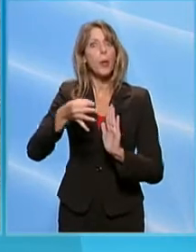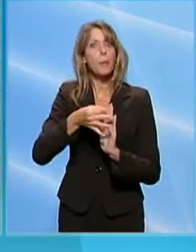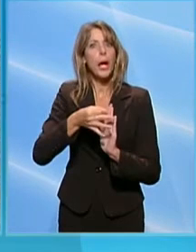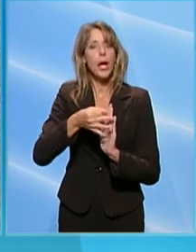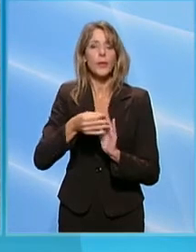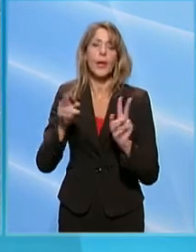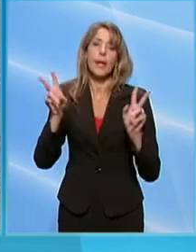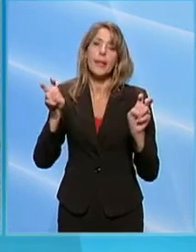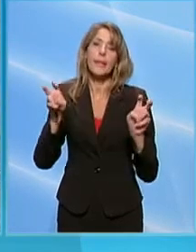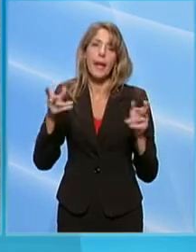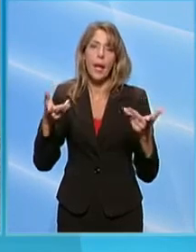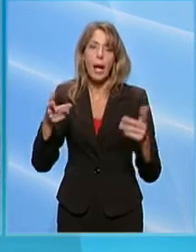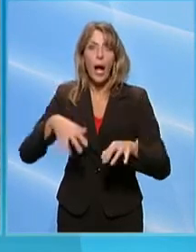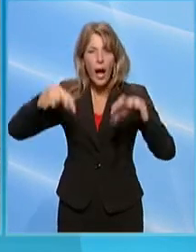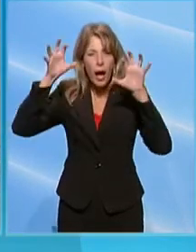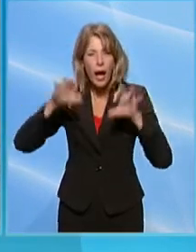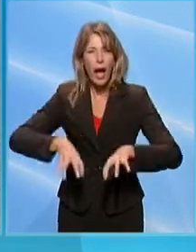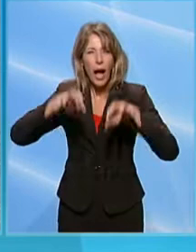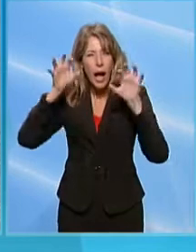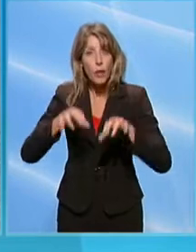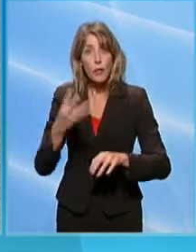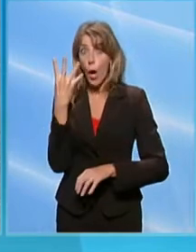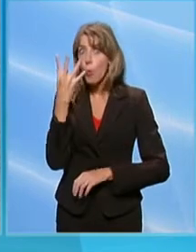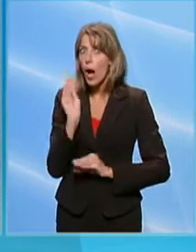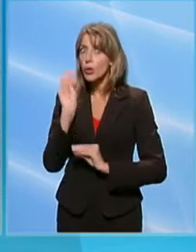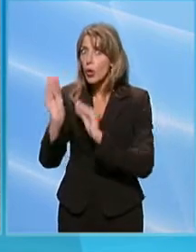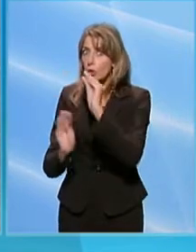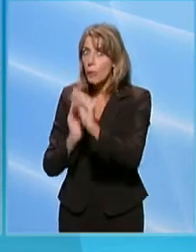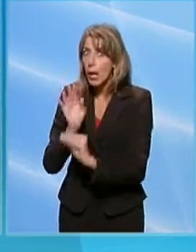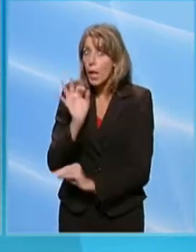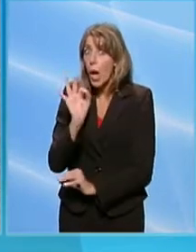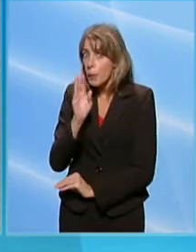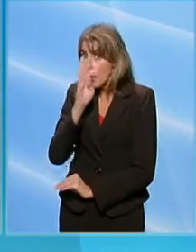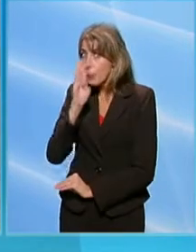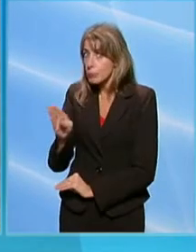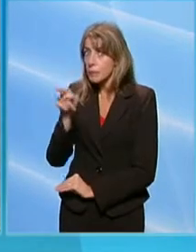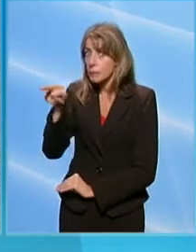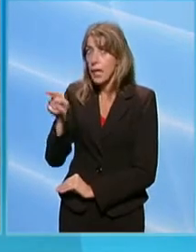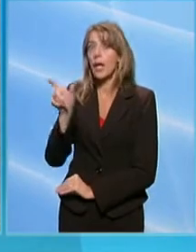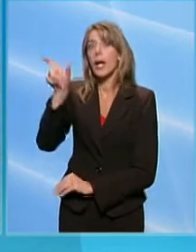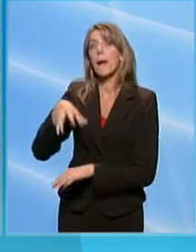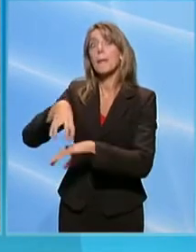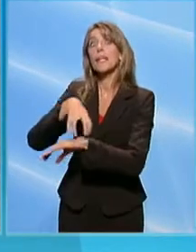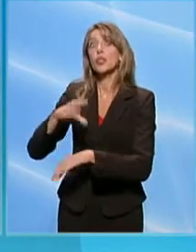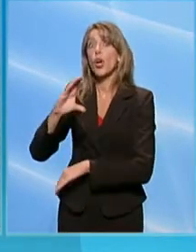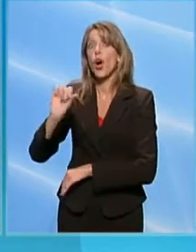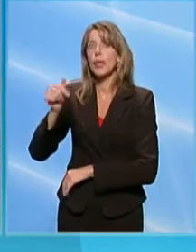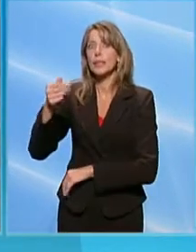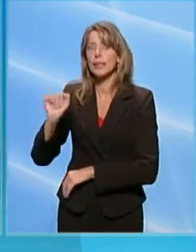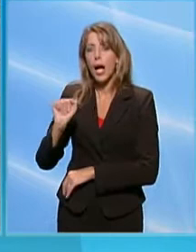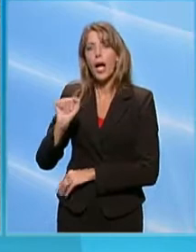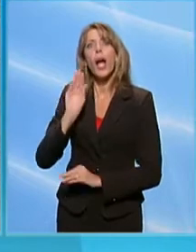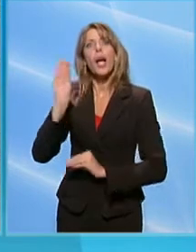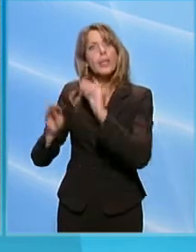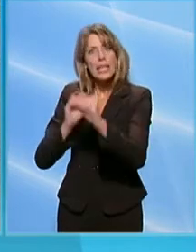restano il tema delle alluvioni. In quattro interrogazioni rivolte tutte al ministro Costa, interrogazioni che arrivano sia dalla